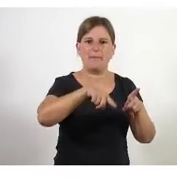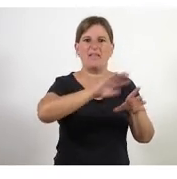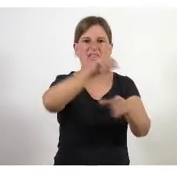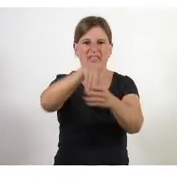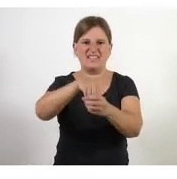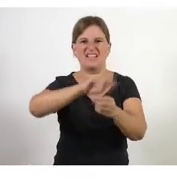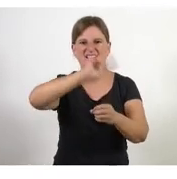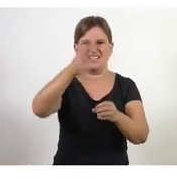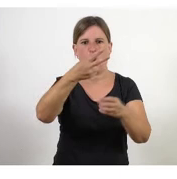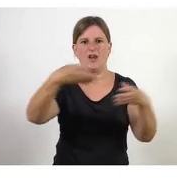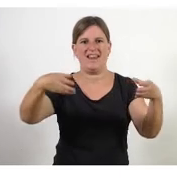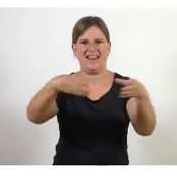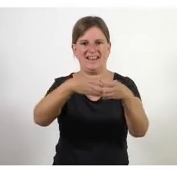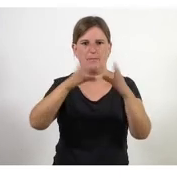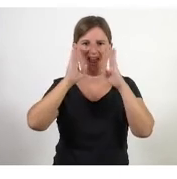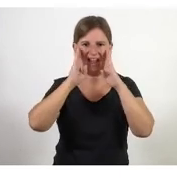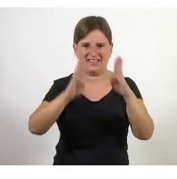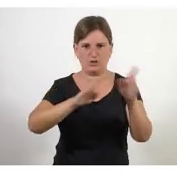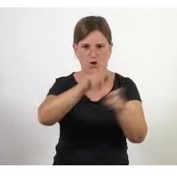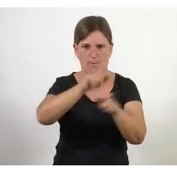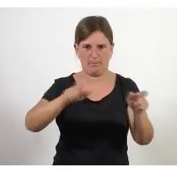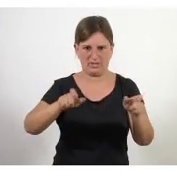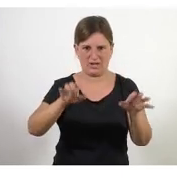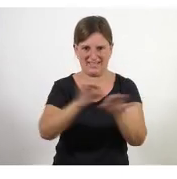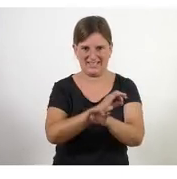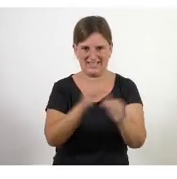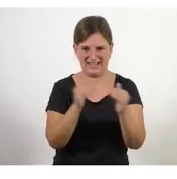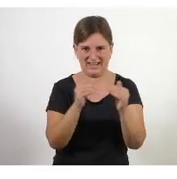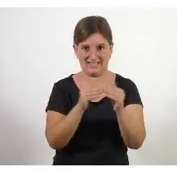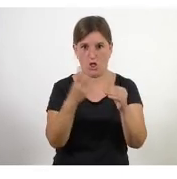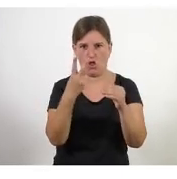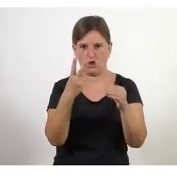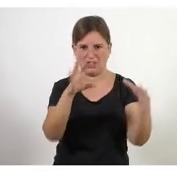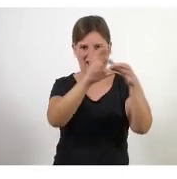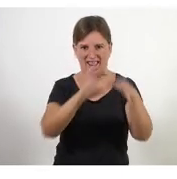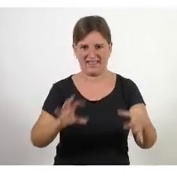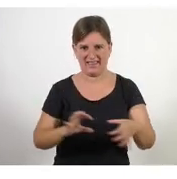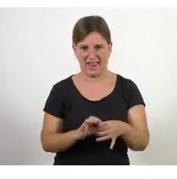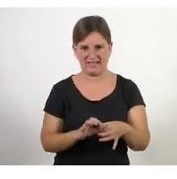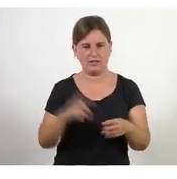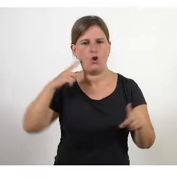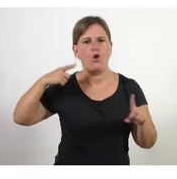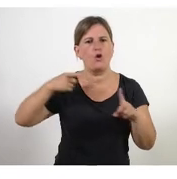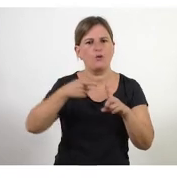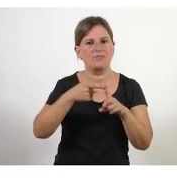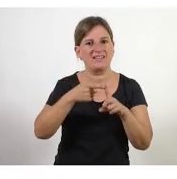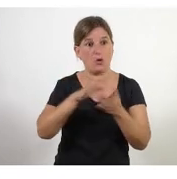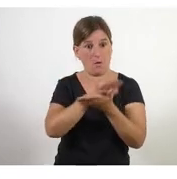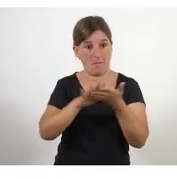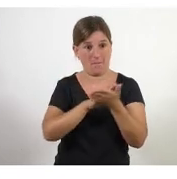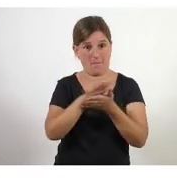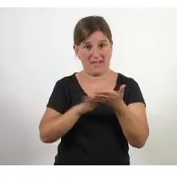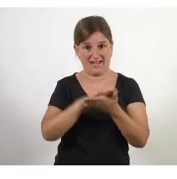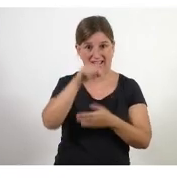segon equip d'atenció a persones sense llar aquest doble enllaç assegura que tot el que es parla aquí